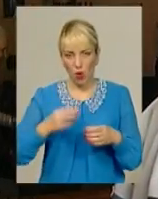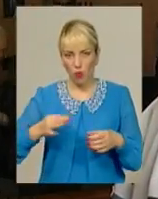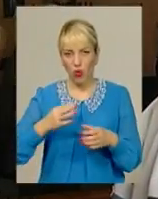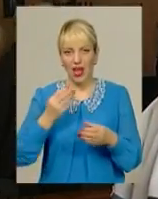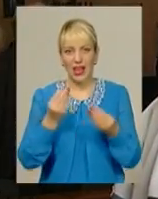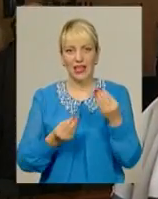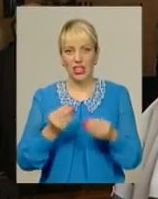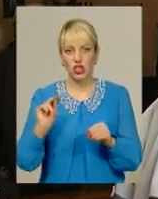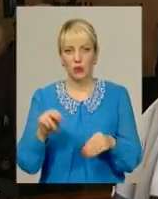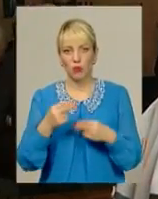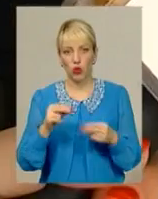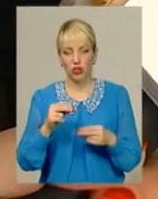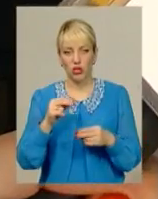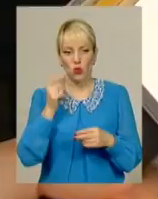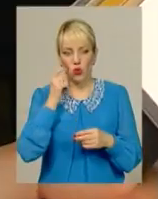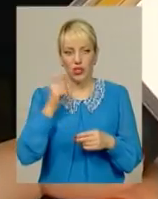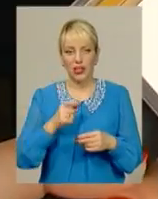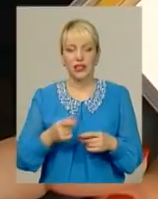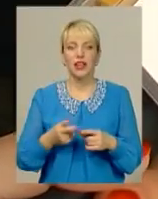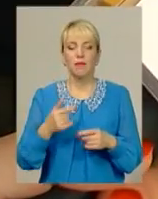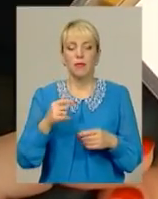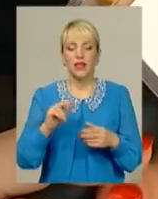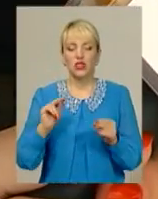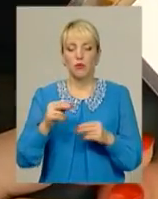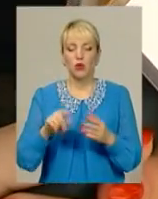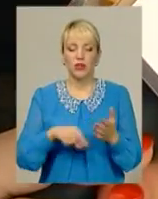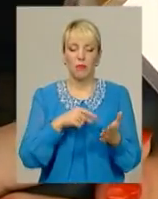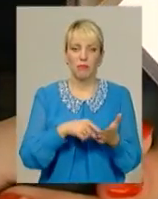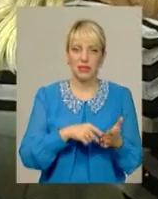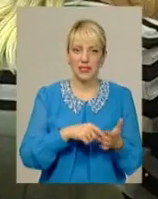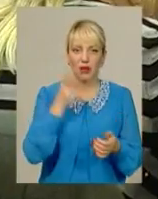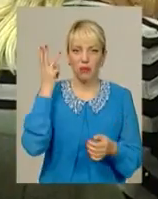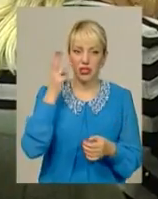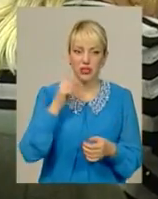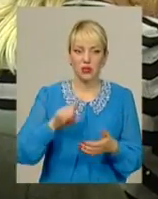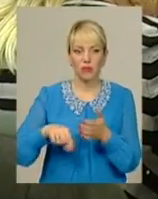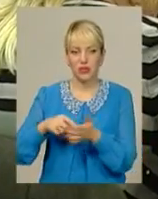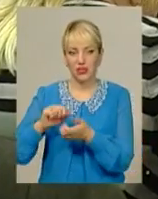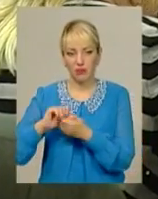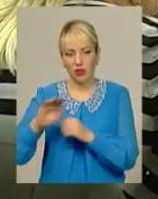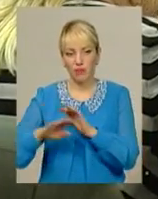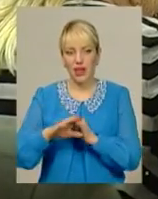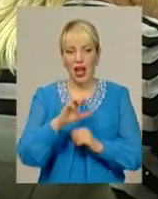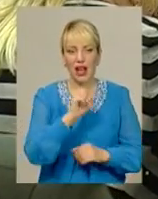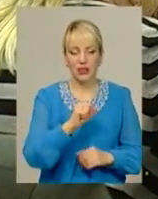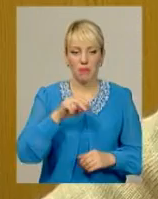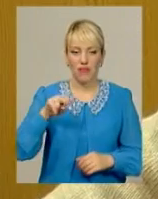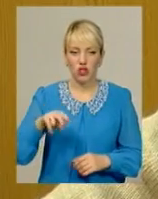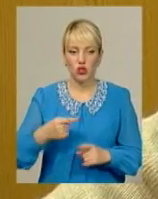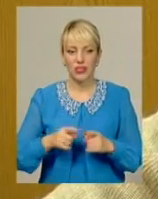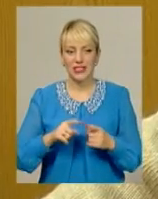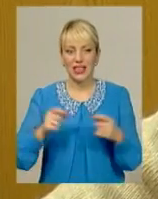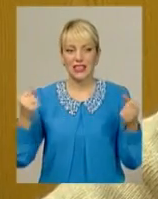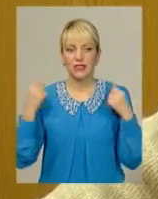України за листуванням. Чемпіон міст Хмельницького, Кам'яця-Подільського. А от Олегтина Публічук інтелектуальний спорт